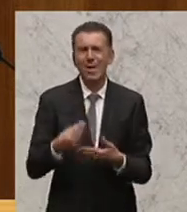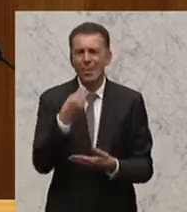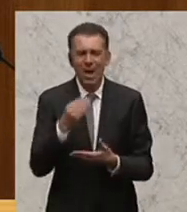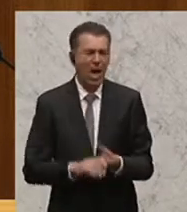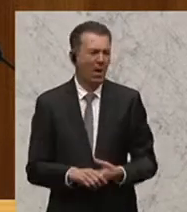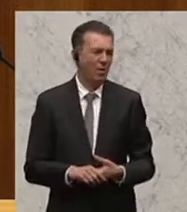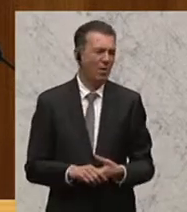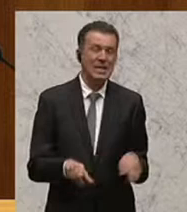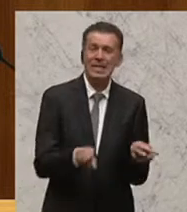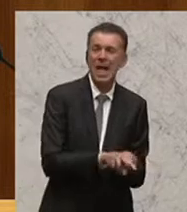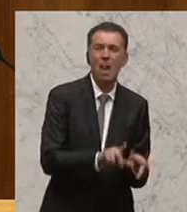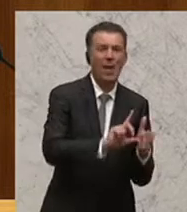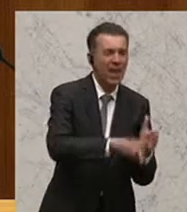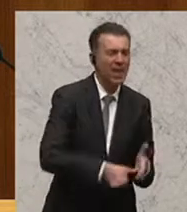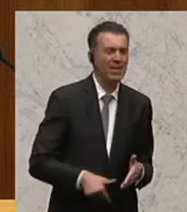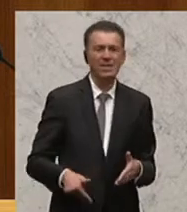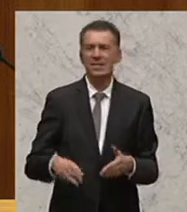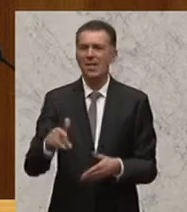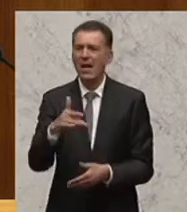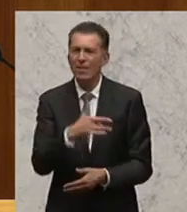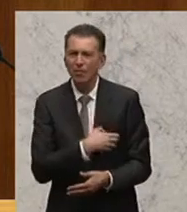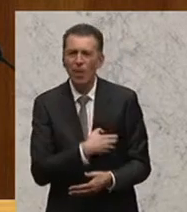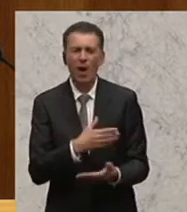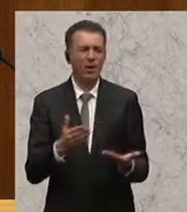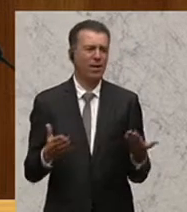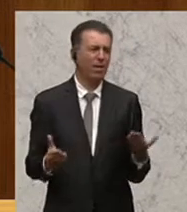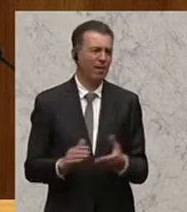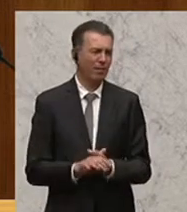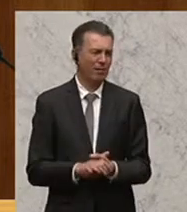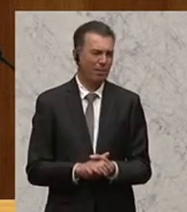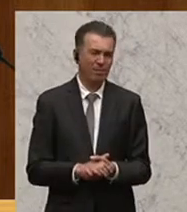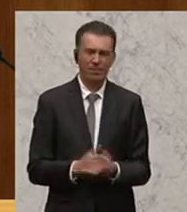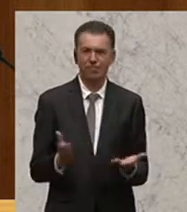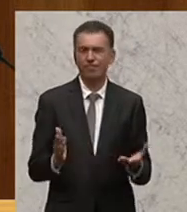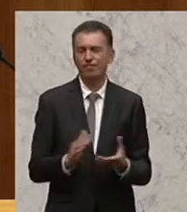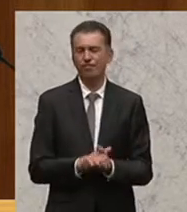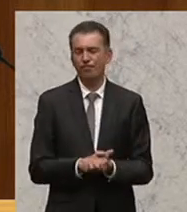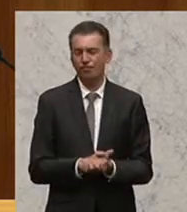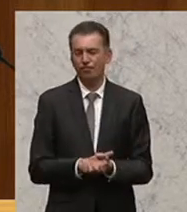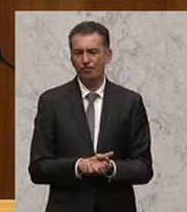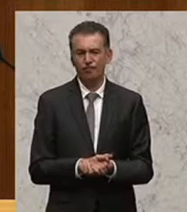Dasselbe passiert ist in Linz, in Salzburg, solange die Leute noch dort hingekommen sind.